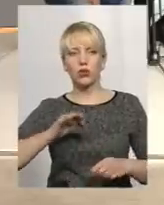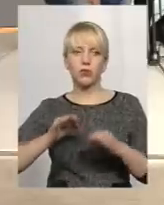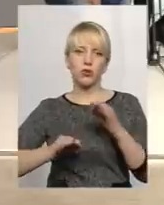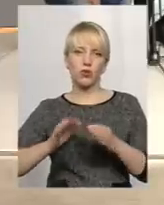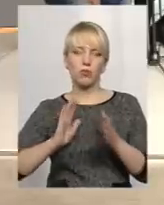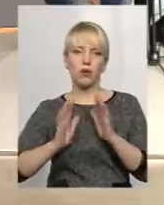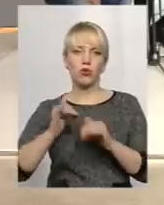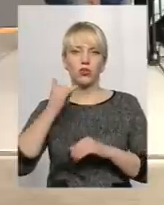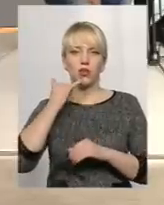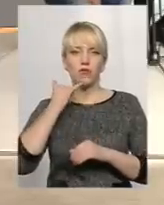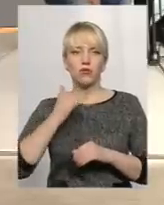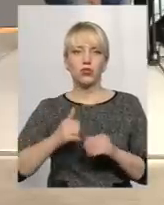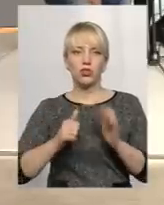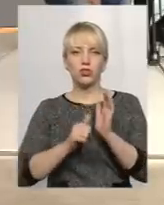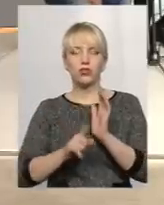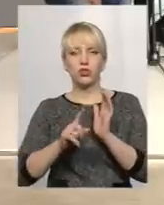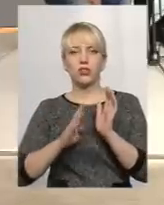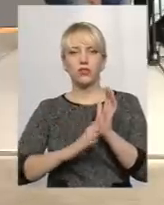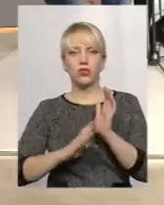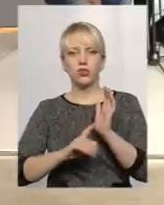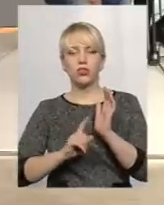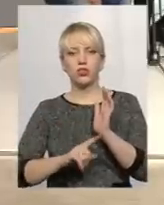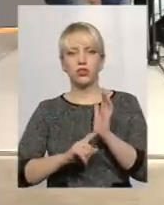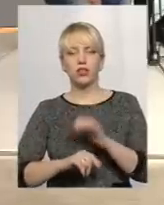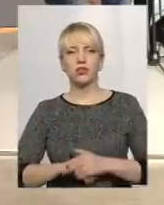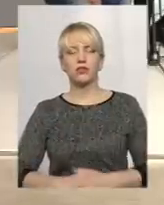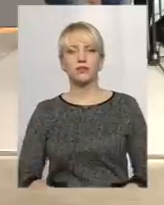цій телефонний дзвінок 61 90 60. Слухаємо вас.